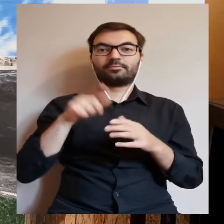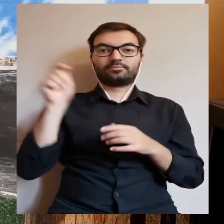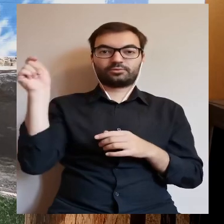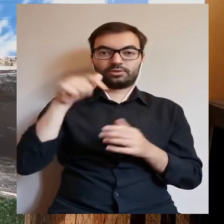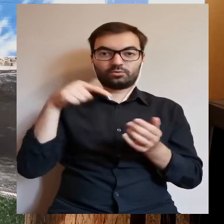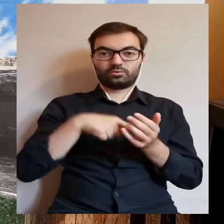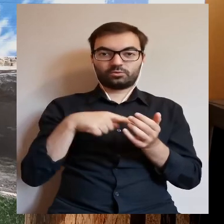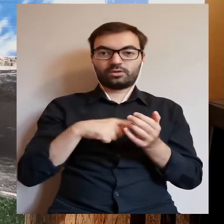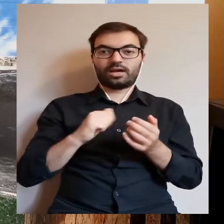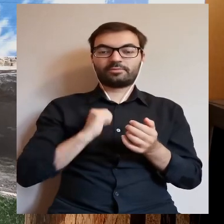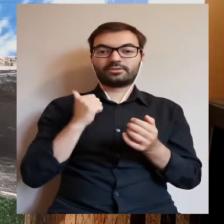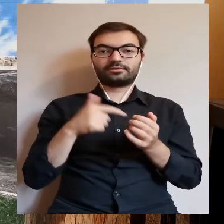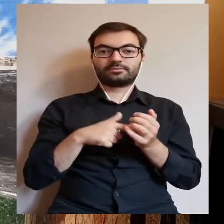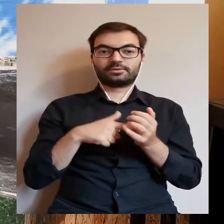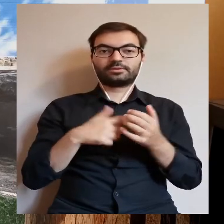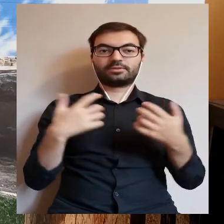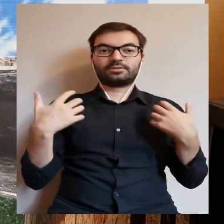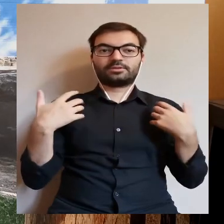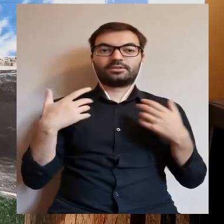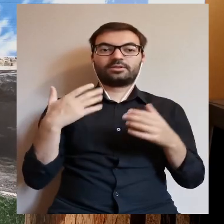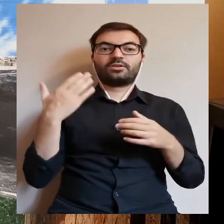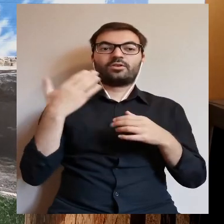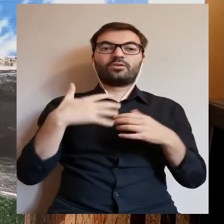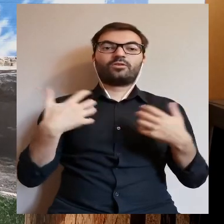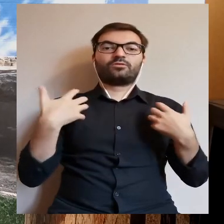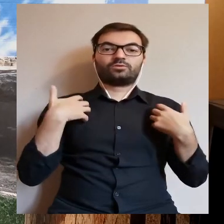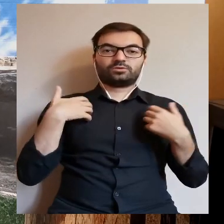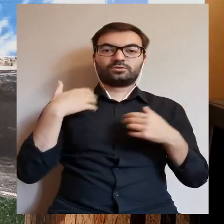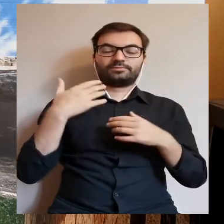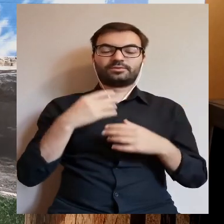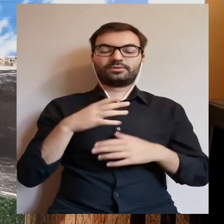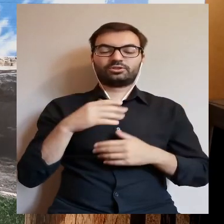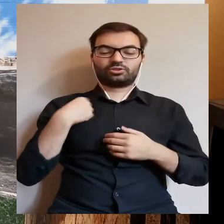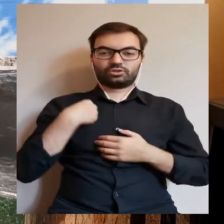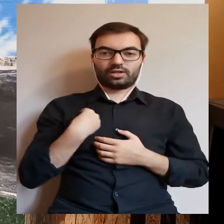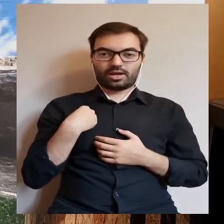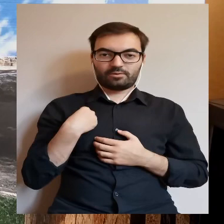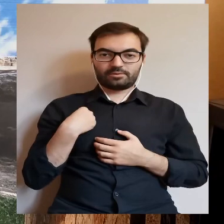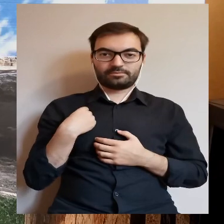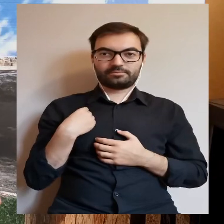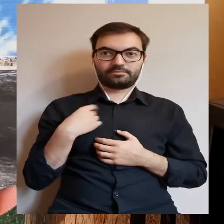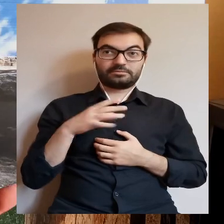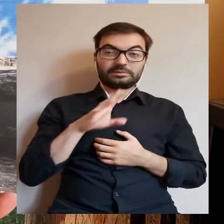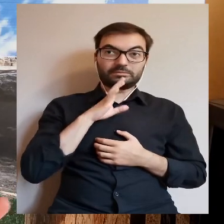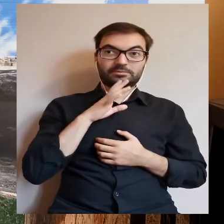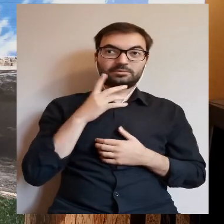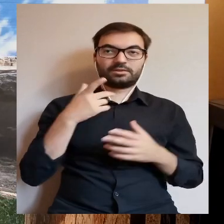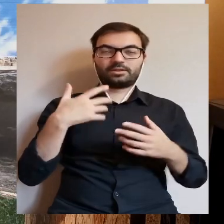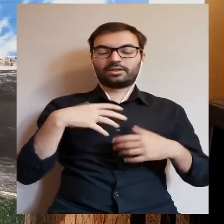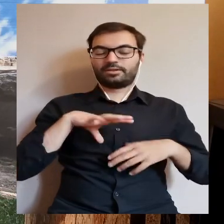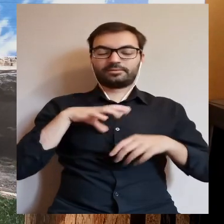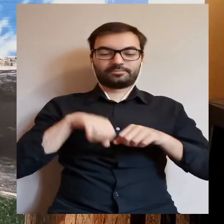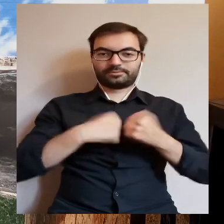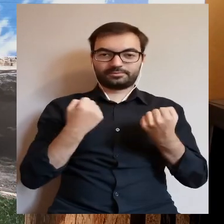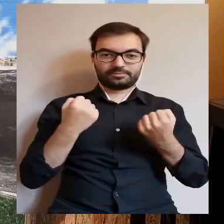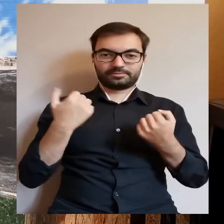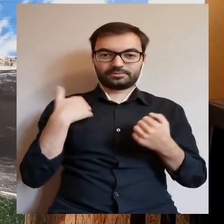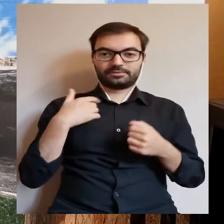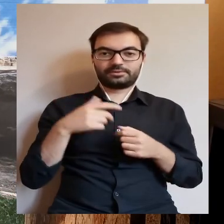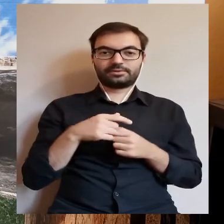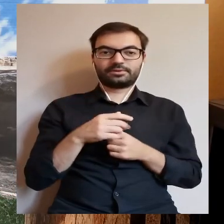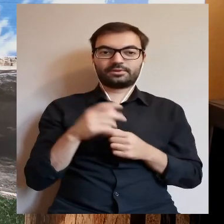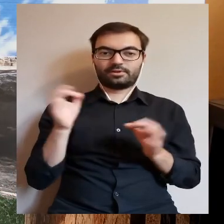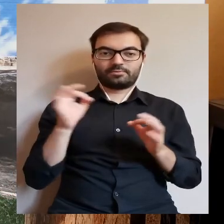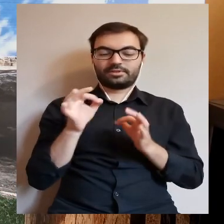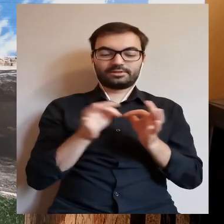małżonki, tutaj przyjechał, żeby przeżyć w spokoju żałobę. A właściwie chyba, żeby pogrążyć się w rozpaczę, bo